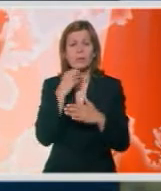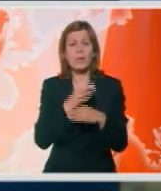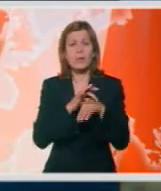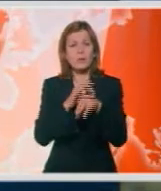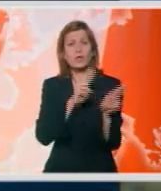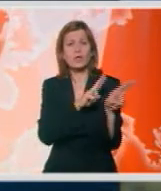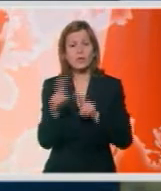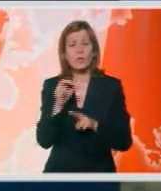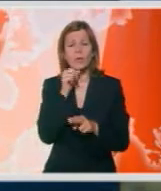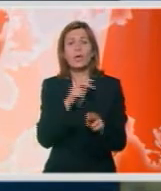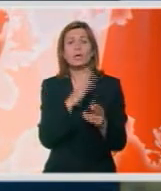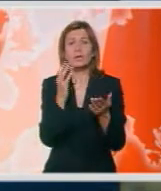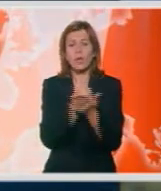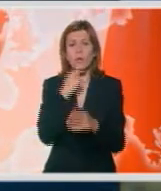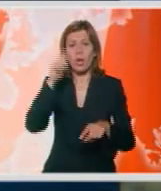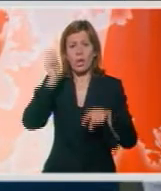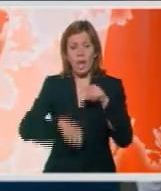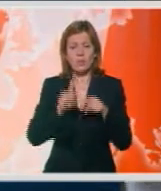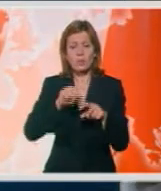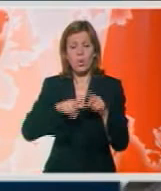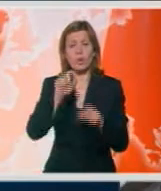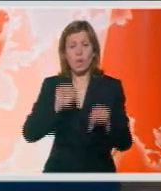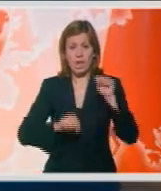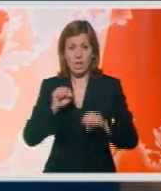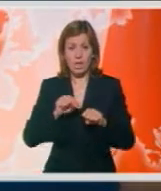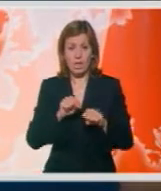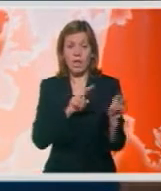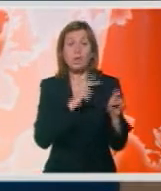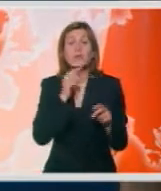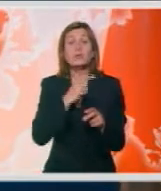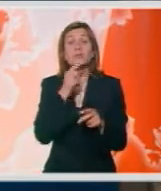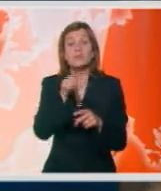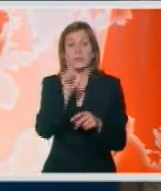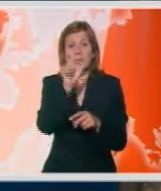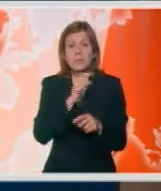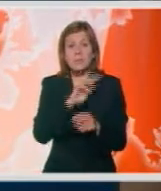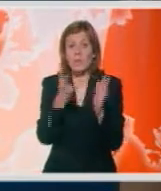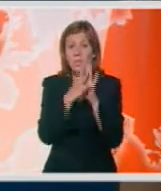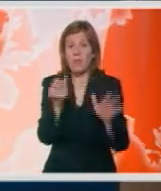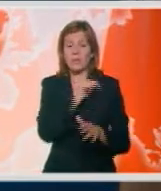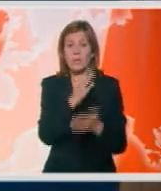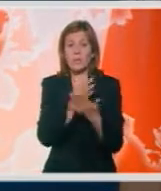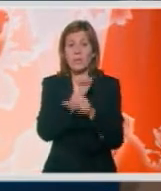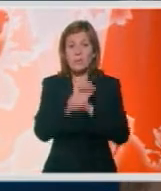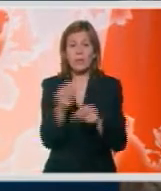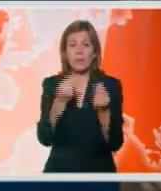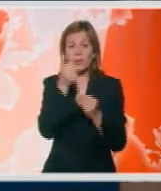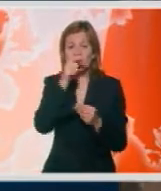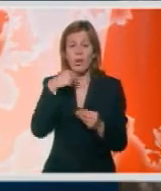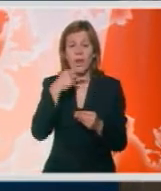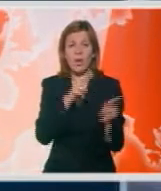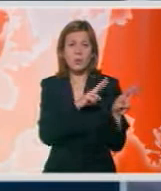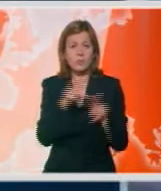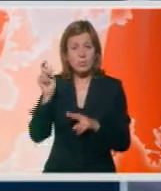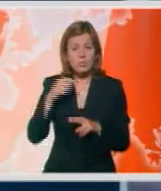pred sud i da je osudjen za počinjena dela. Osudjeni dač će odslužiti samo 19 godina, zato što je, kako je rekao